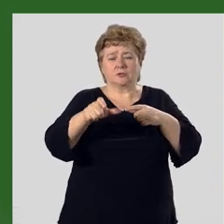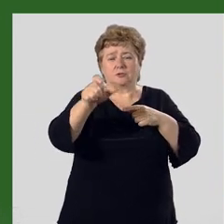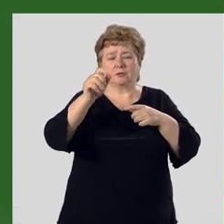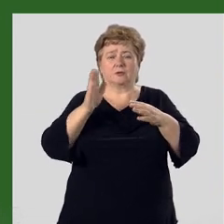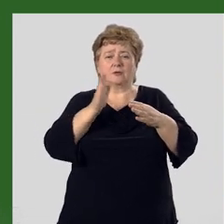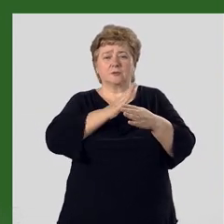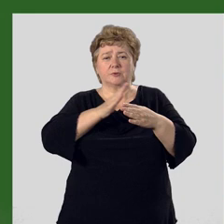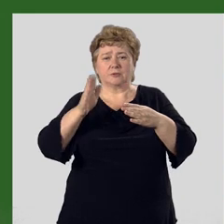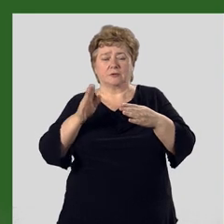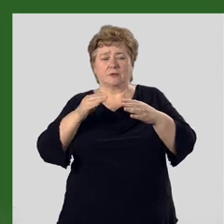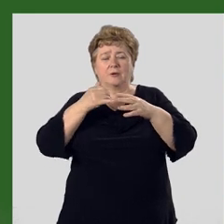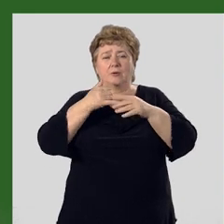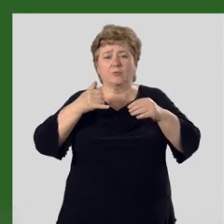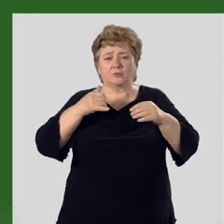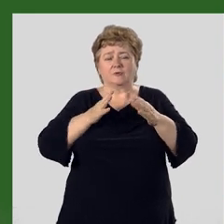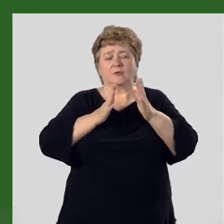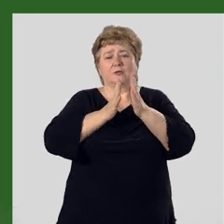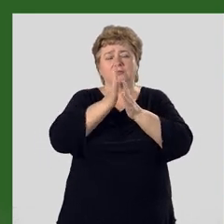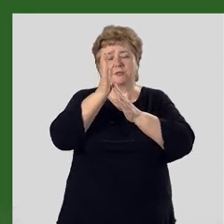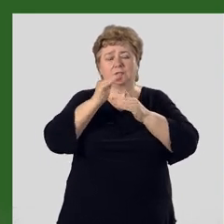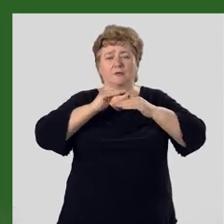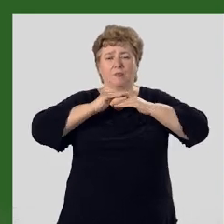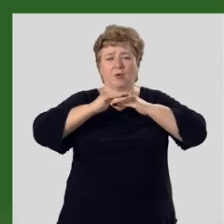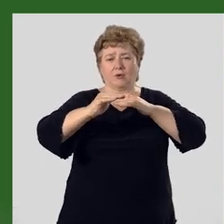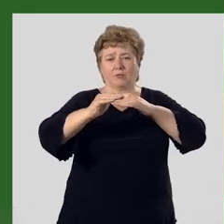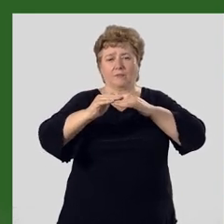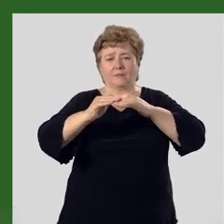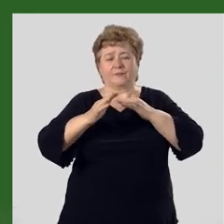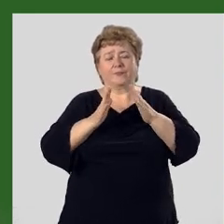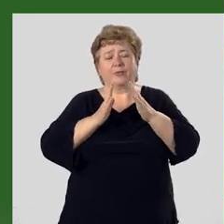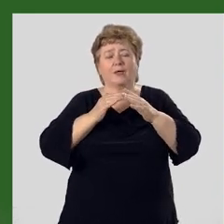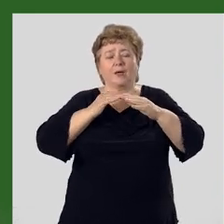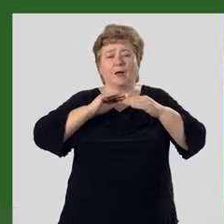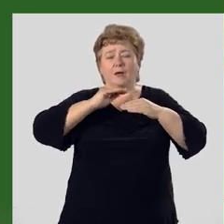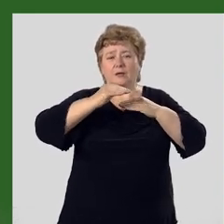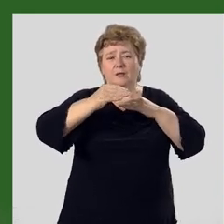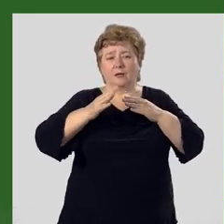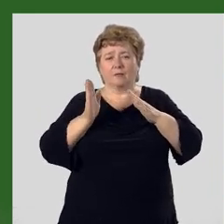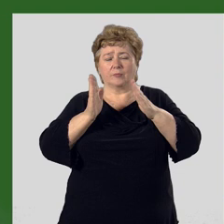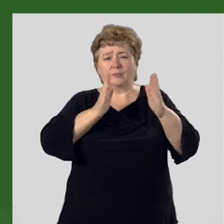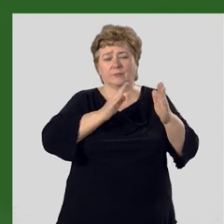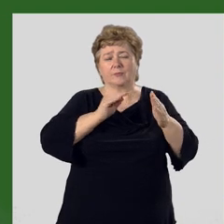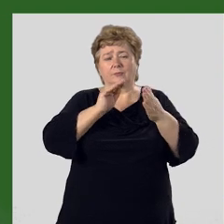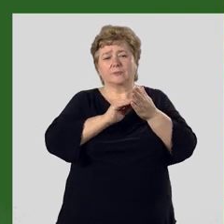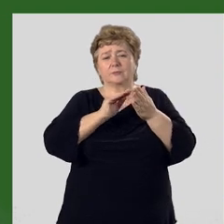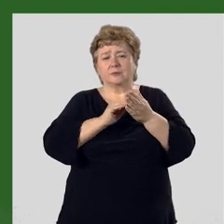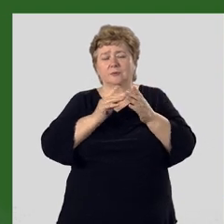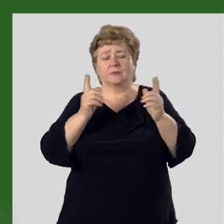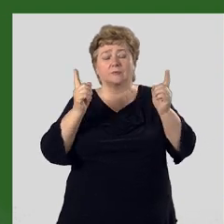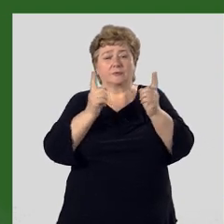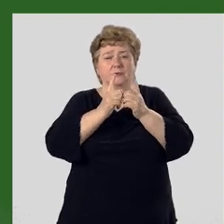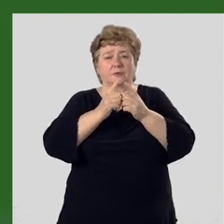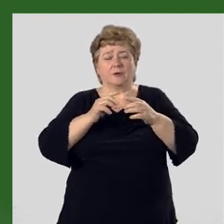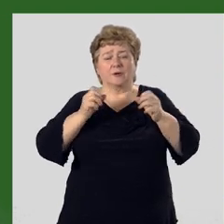распределение почвенного растительного покрова. Рельефообразующие процессы часто представляют